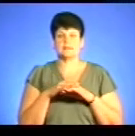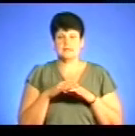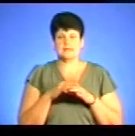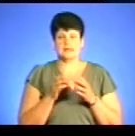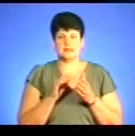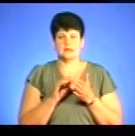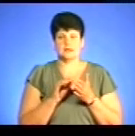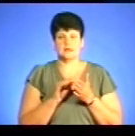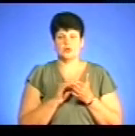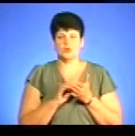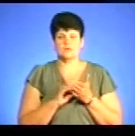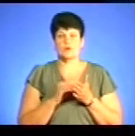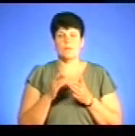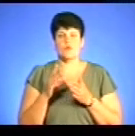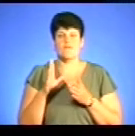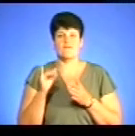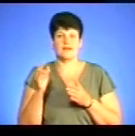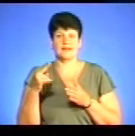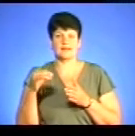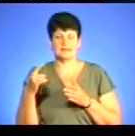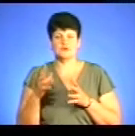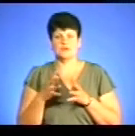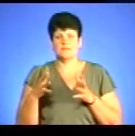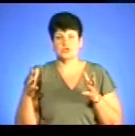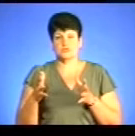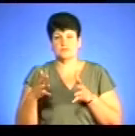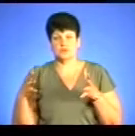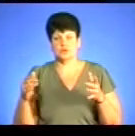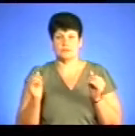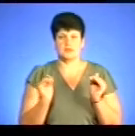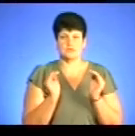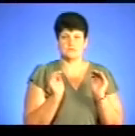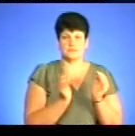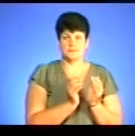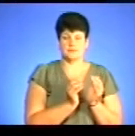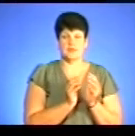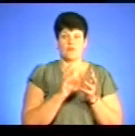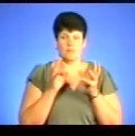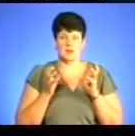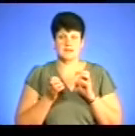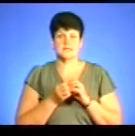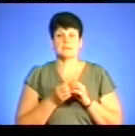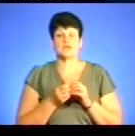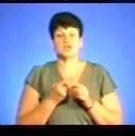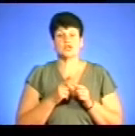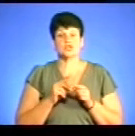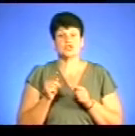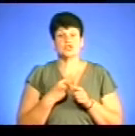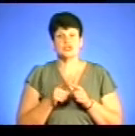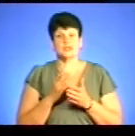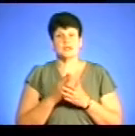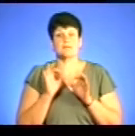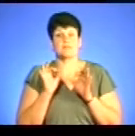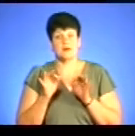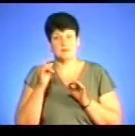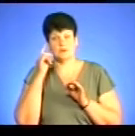по видах алкоголю, що найбільше зростало, що найменше зростало. Ну, принципі, але чи правильна моя логіка в тому, що,